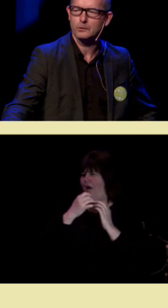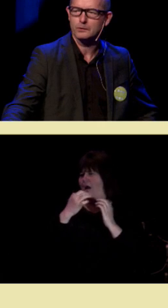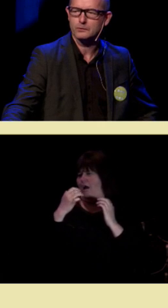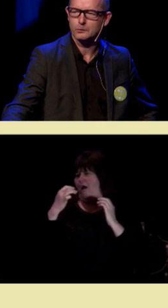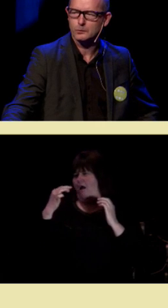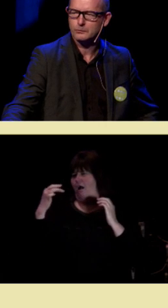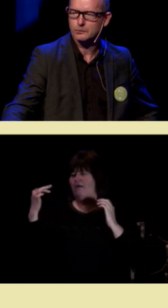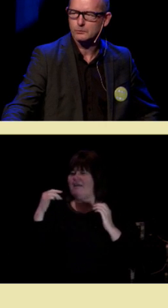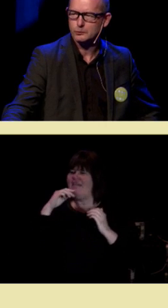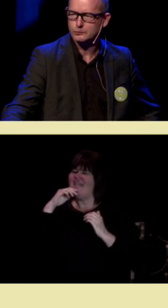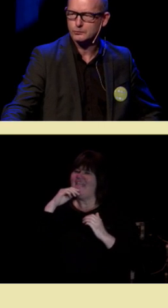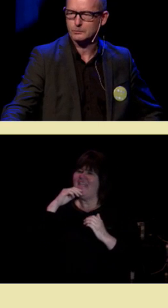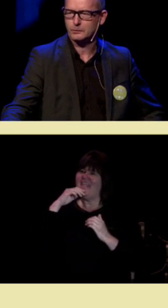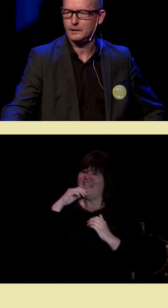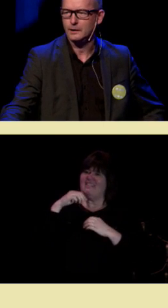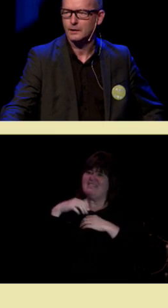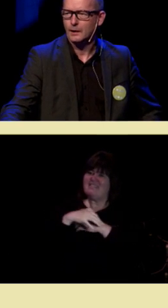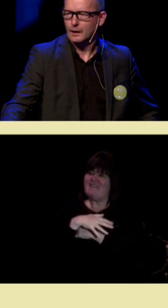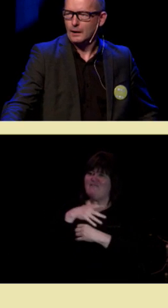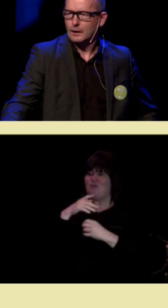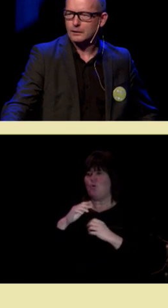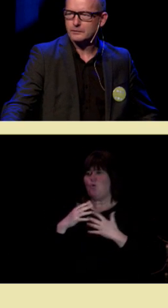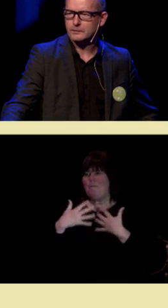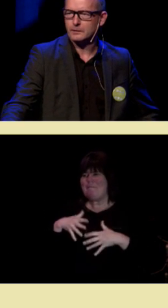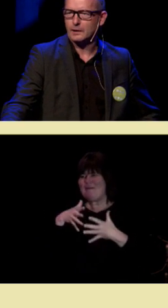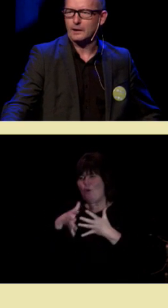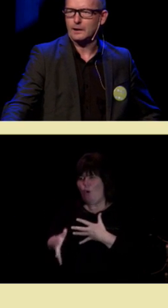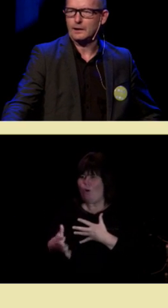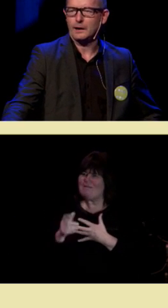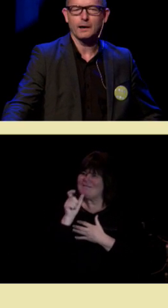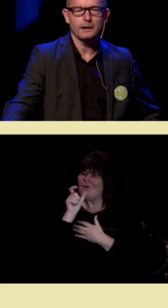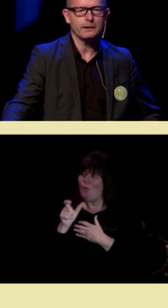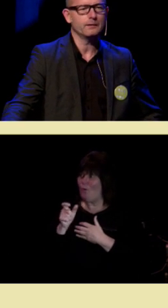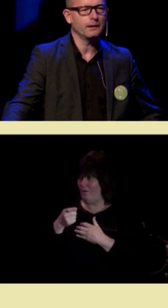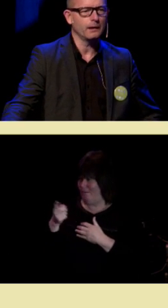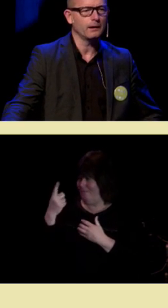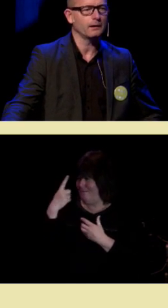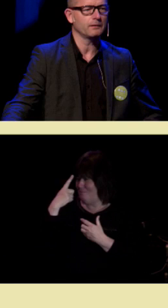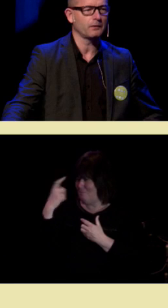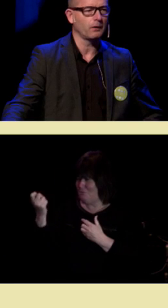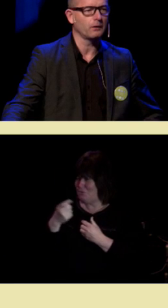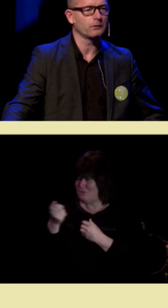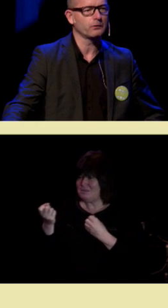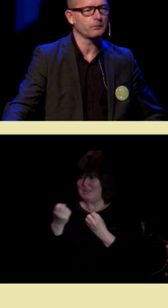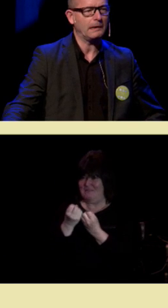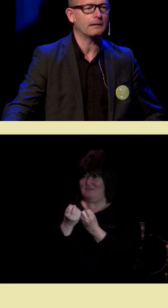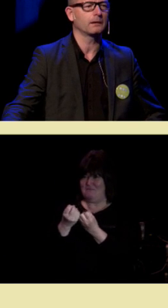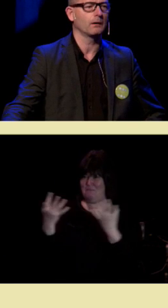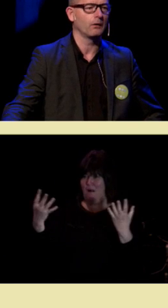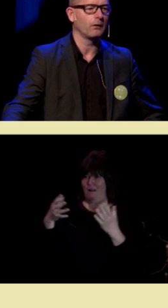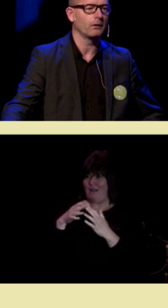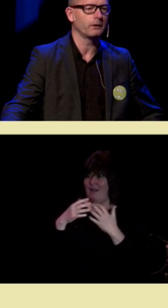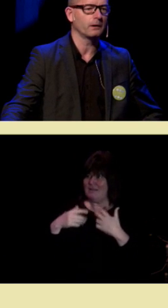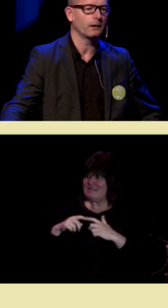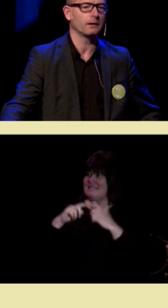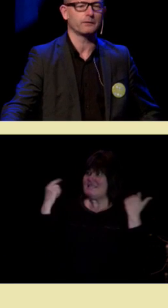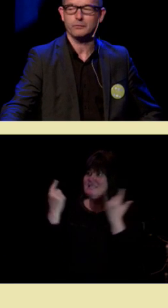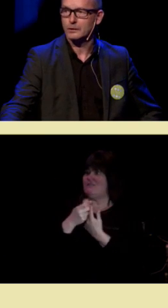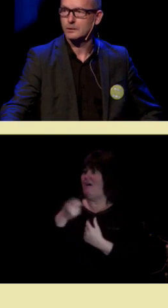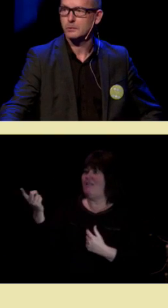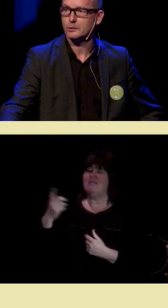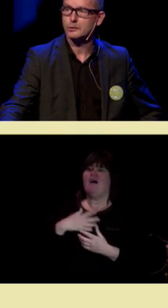neurobiologiske ord, for du må huske på det, at det er en del i salen som ikke har